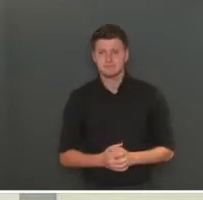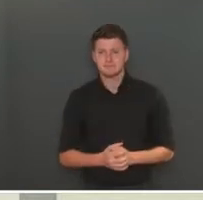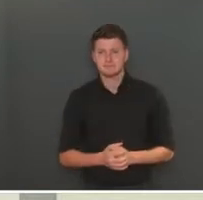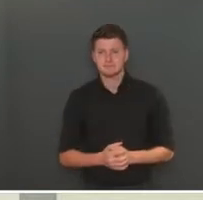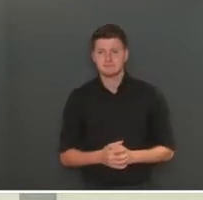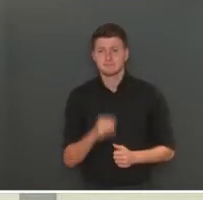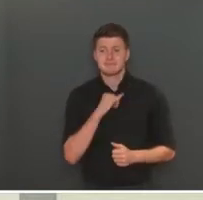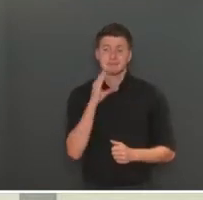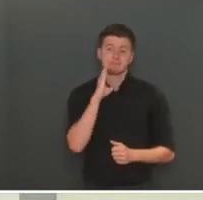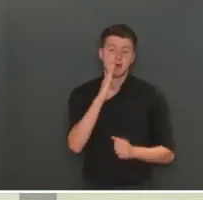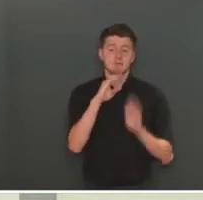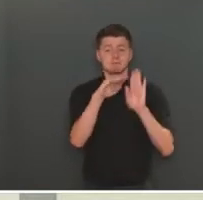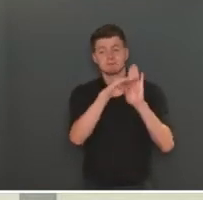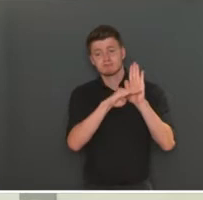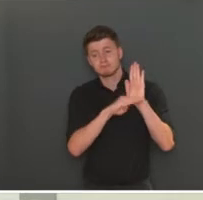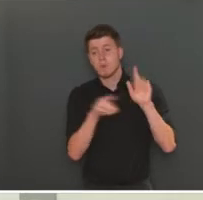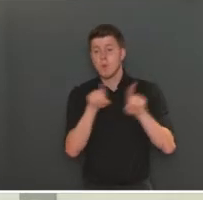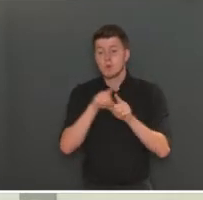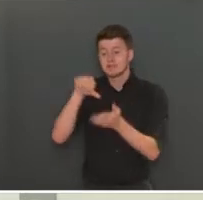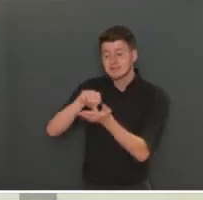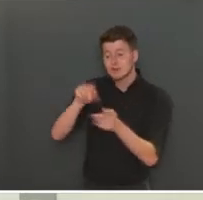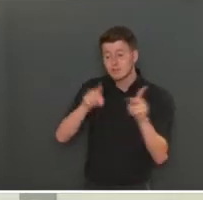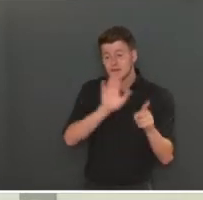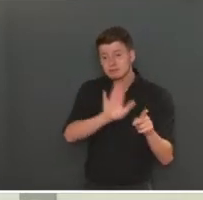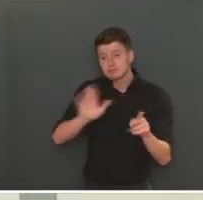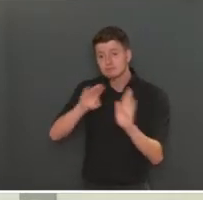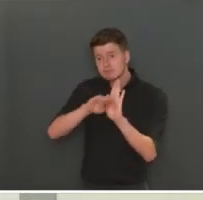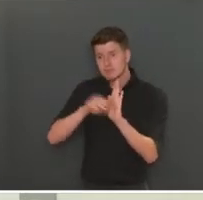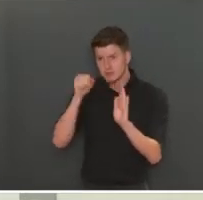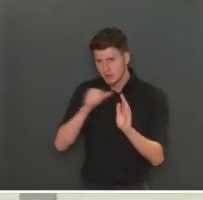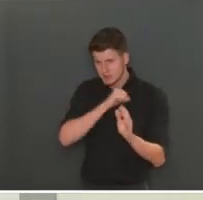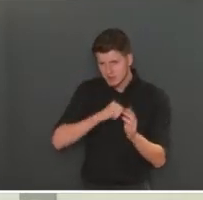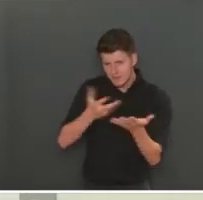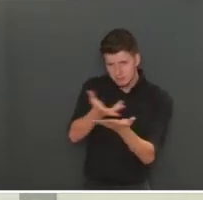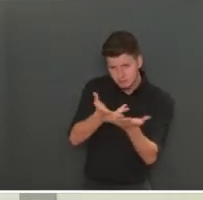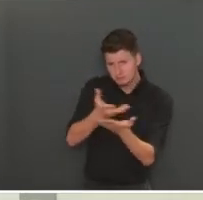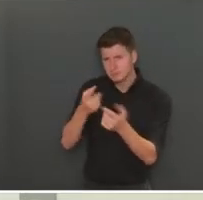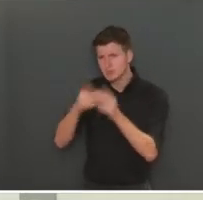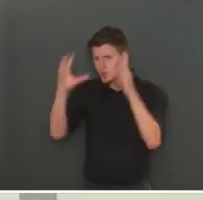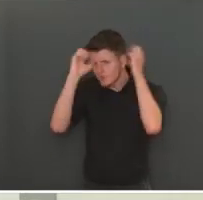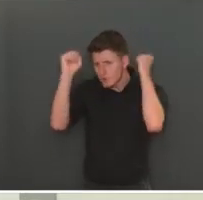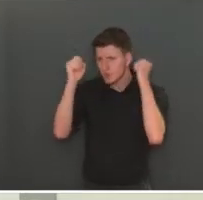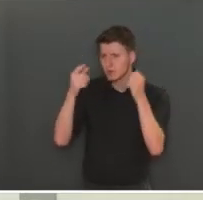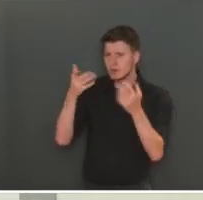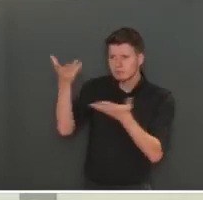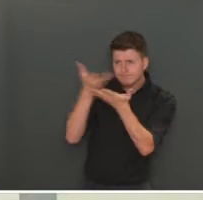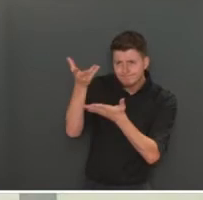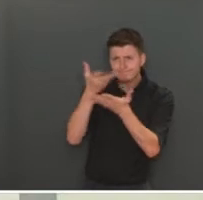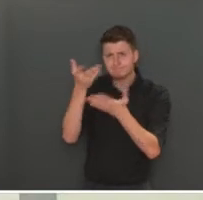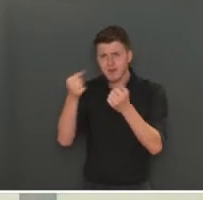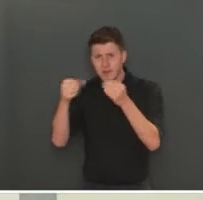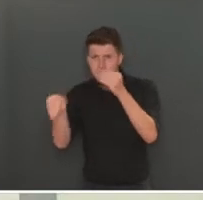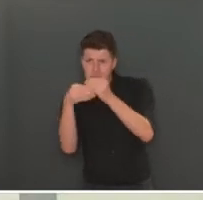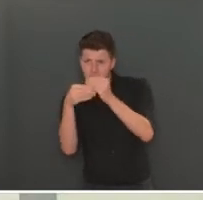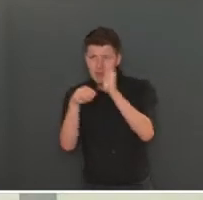recommande le port du masque. Outre ce cadre national, les autorités locales pourront, en concertation avec les régions et